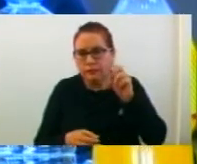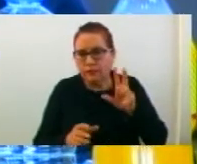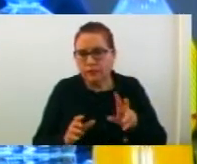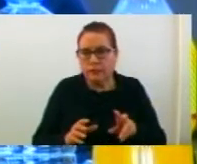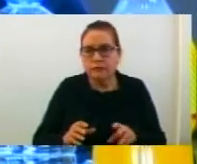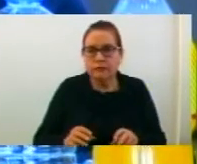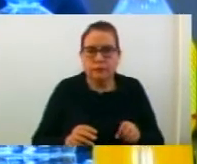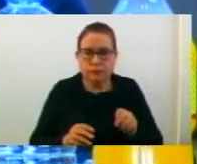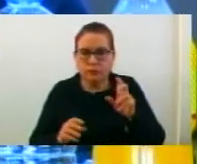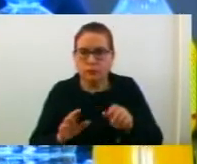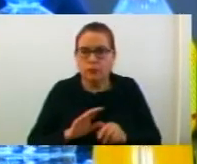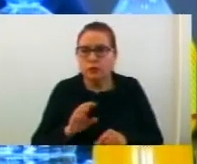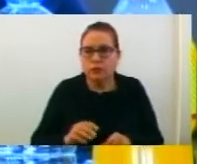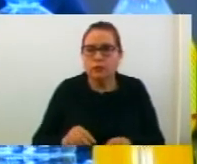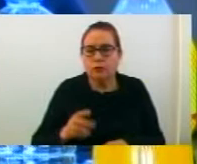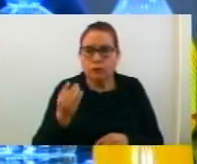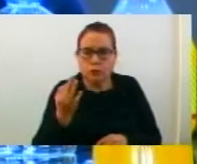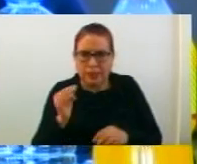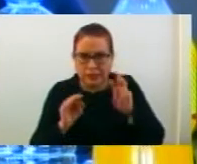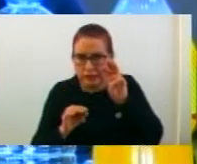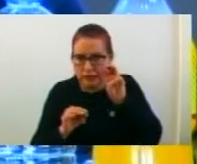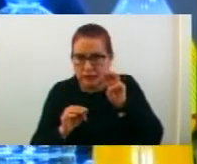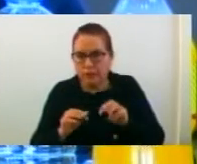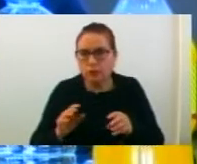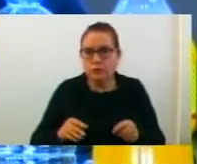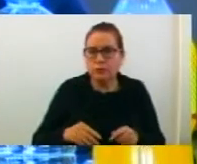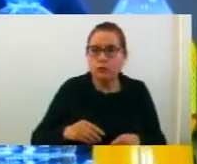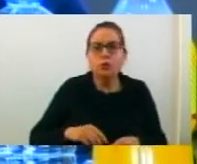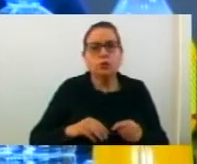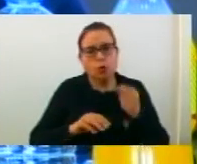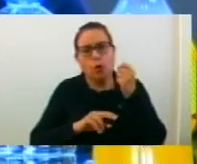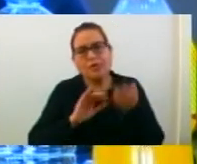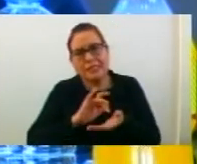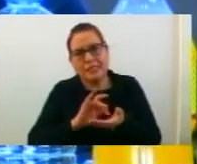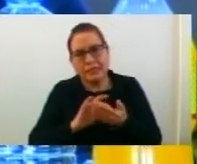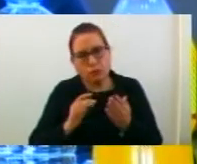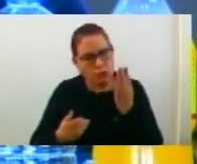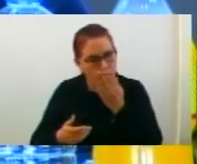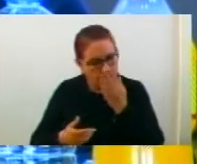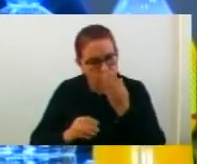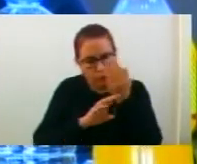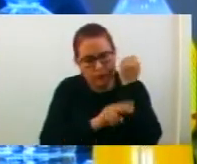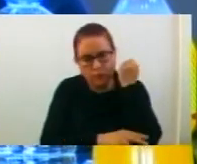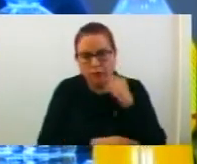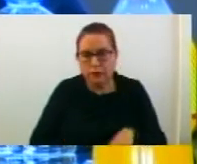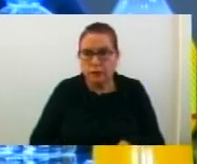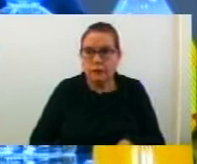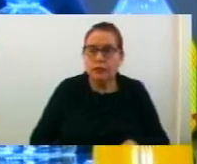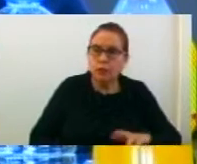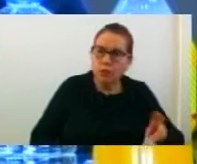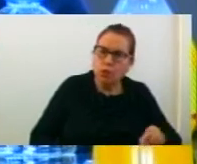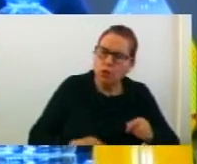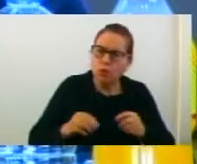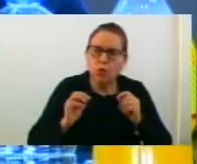ученици распоредени во 38 паралелки со гимназиско и стручно образование во 11 струки и